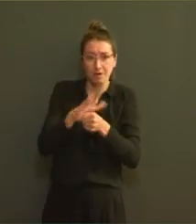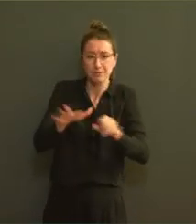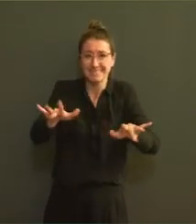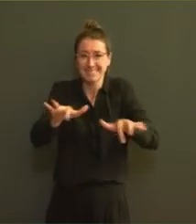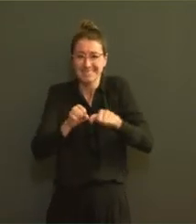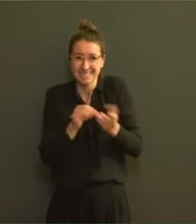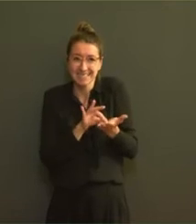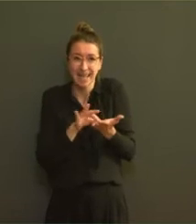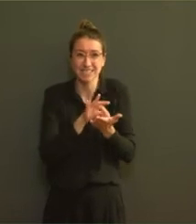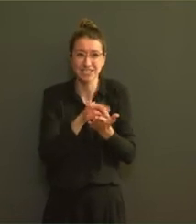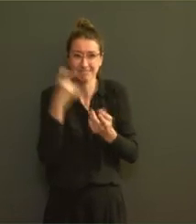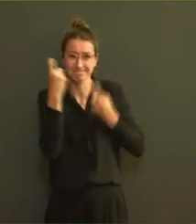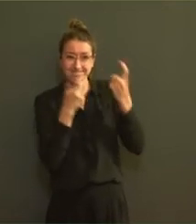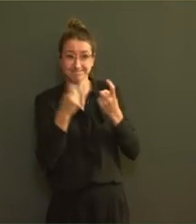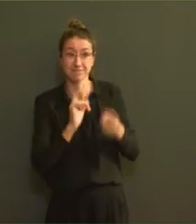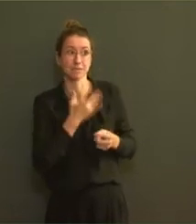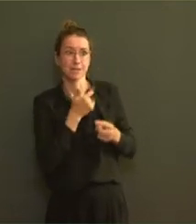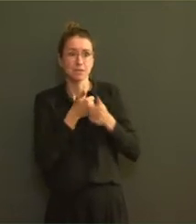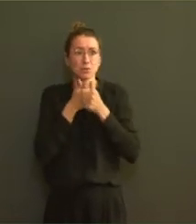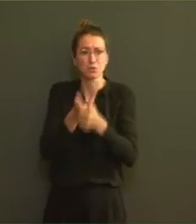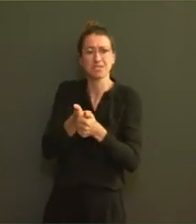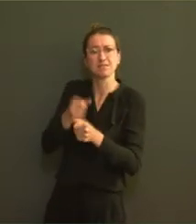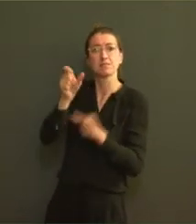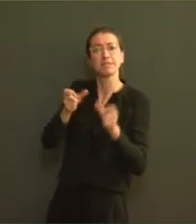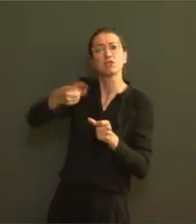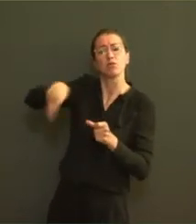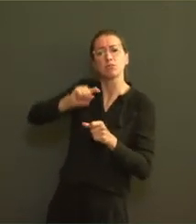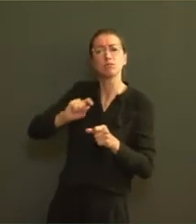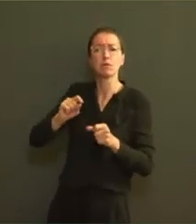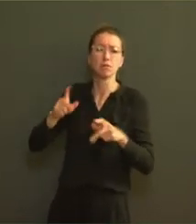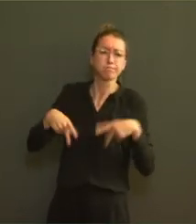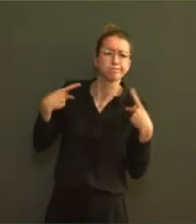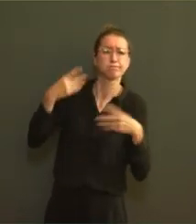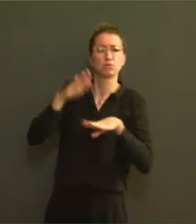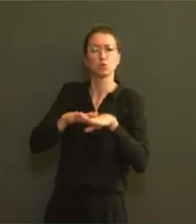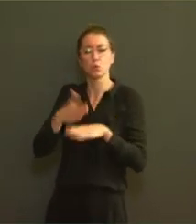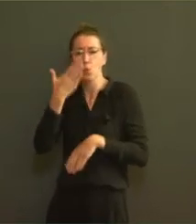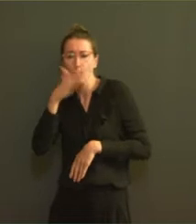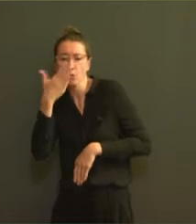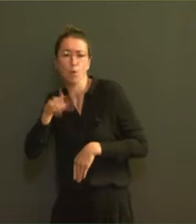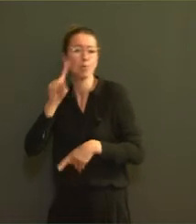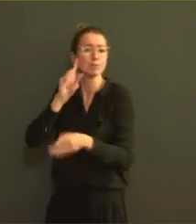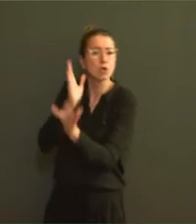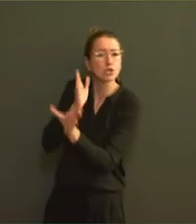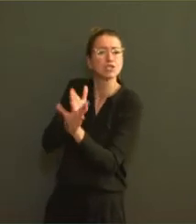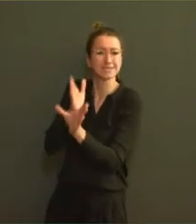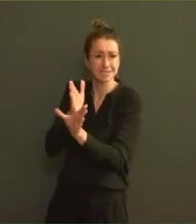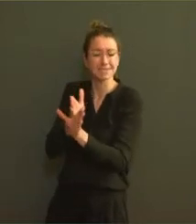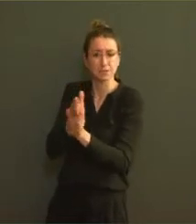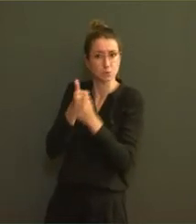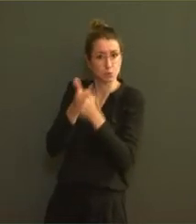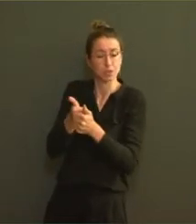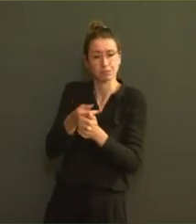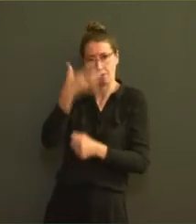académiques venant de spécialistes en sciences comportementales. L'objectif ici, c'est d'accompagner, d'encourager